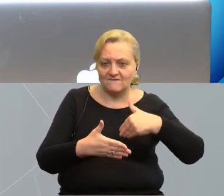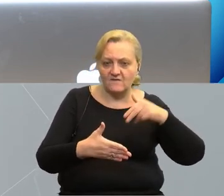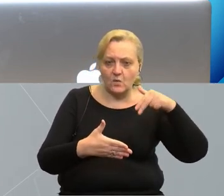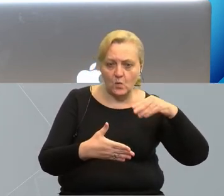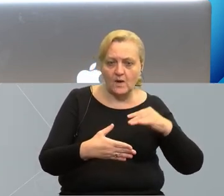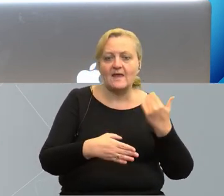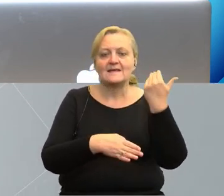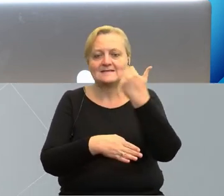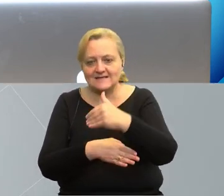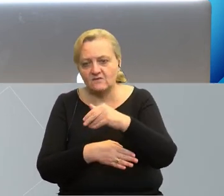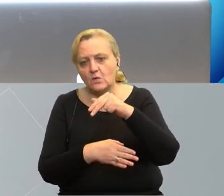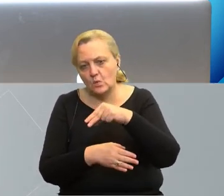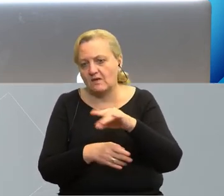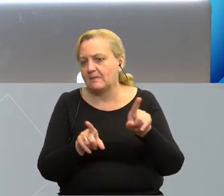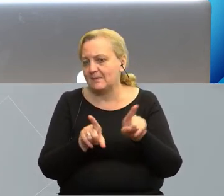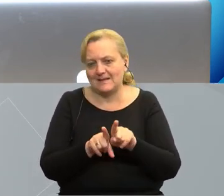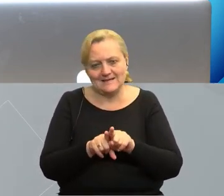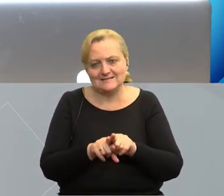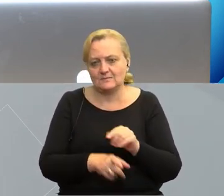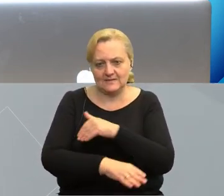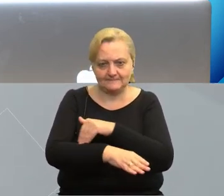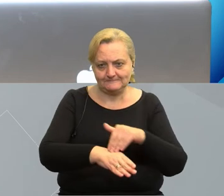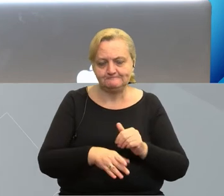Unii, i na jej zewnętrznych granicach.